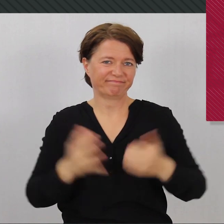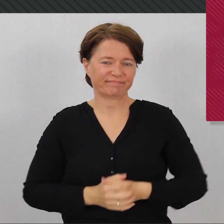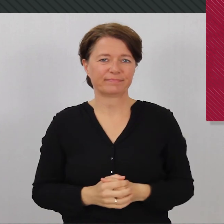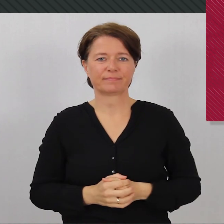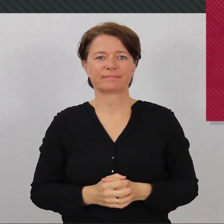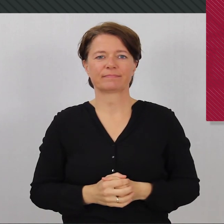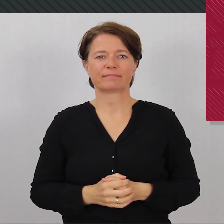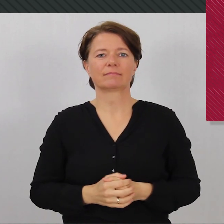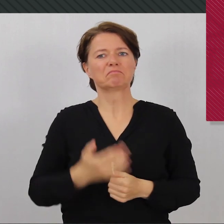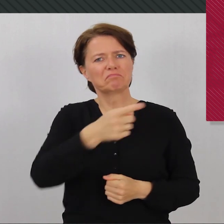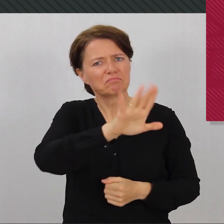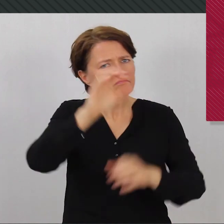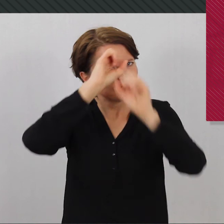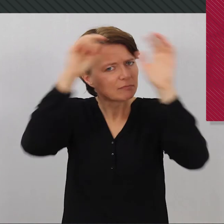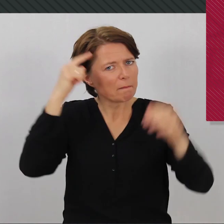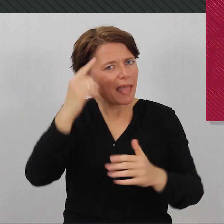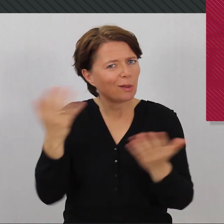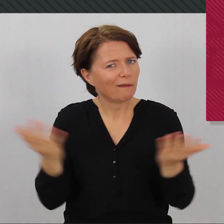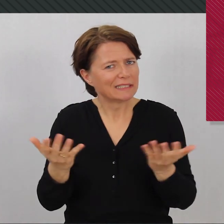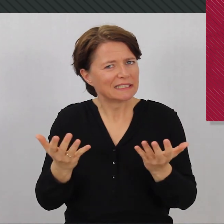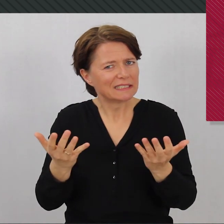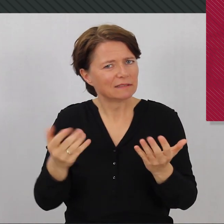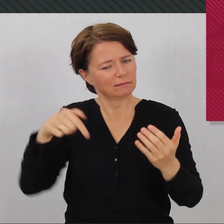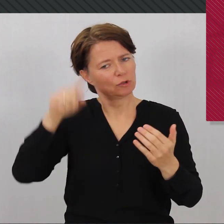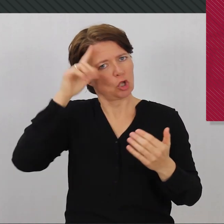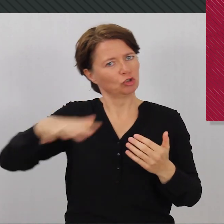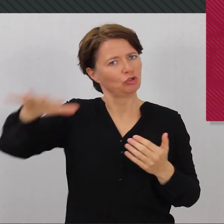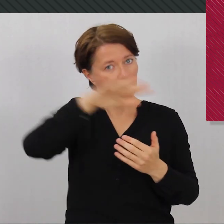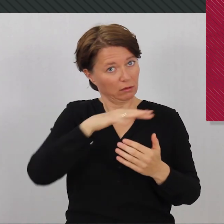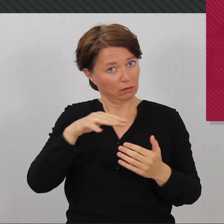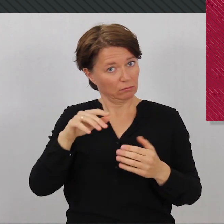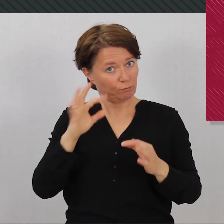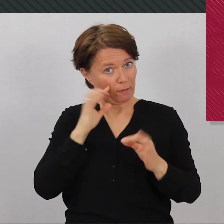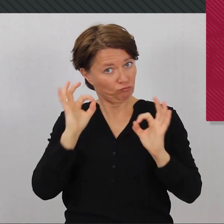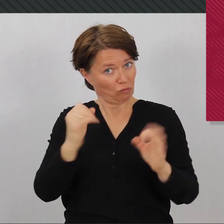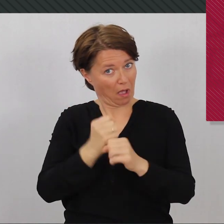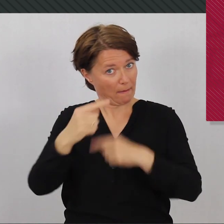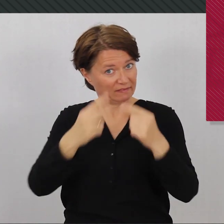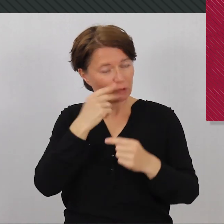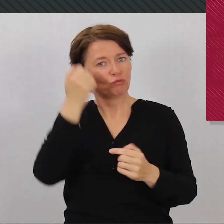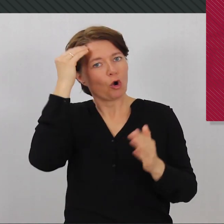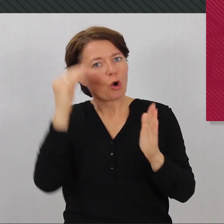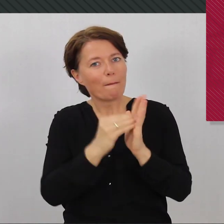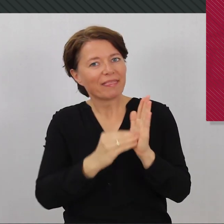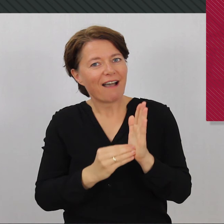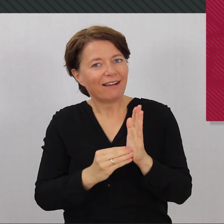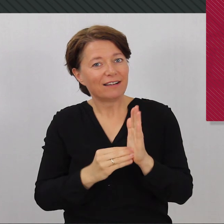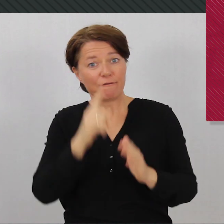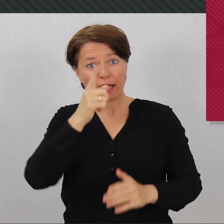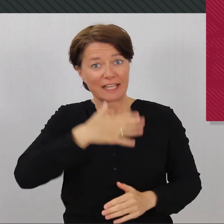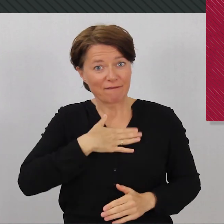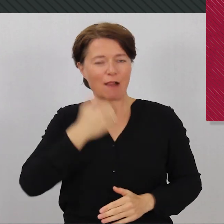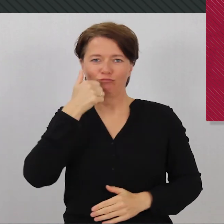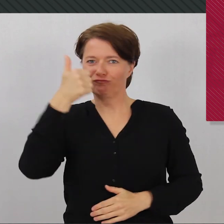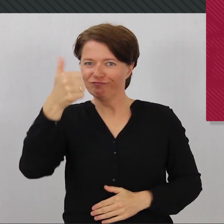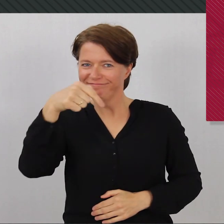Was sagt ihr? Geht's auf dem deutschen Arbeitsmarkt fair zu? Schreibt's mir hier in die Kommentare. Und wenn euch die Folge gefallen hat,